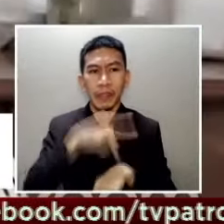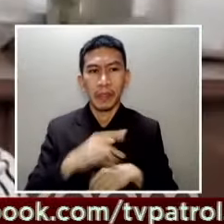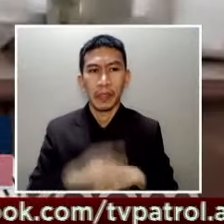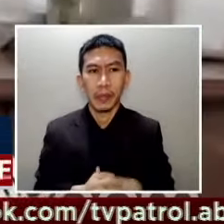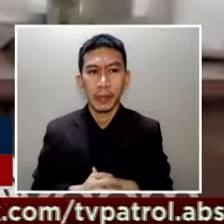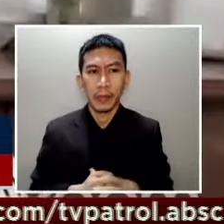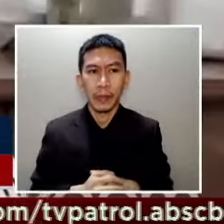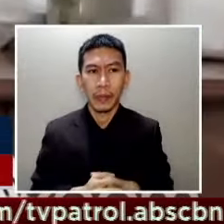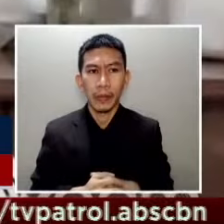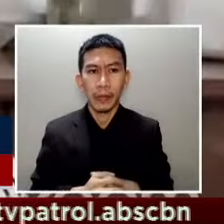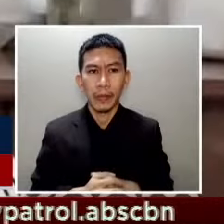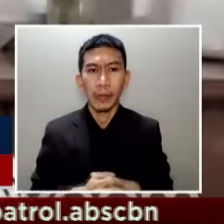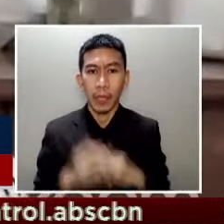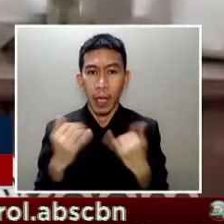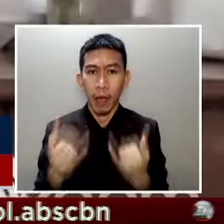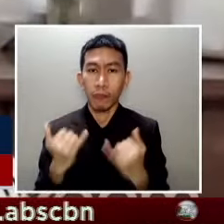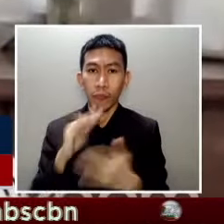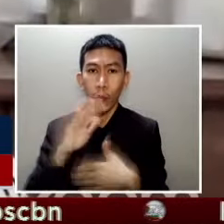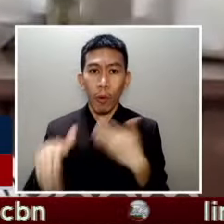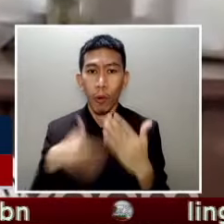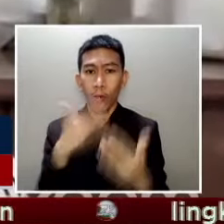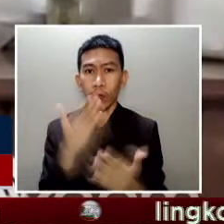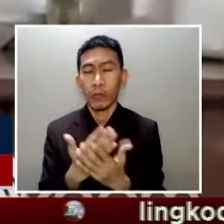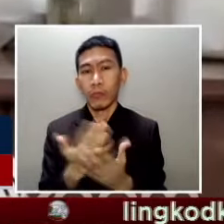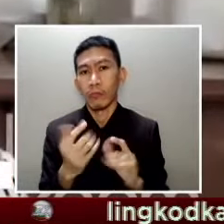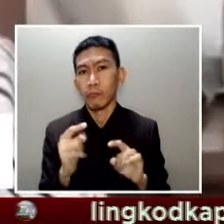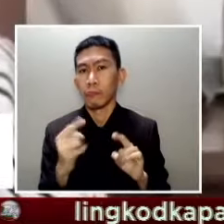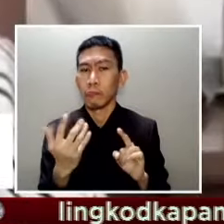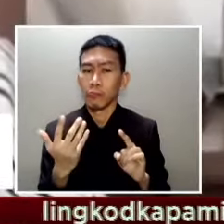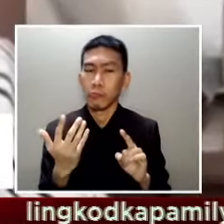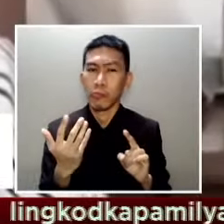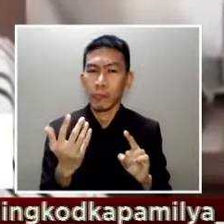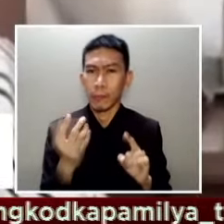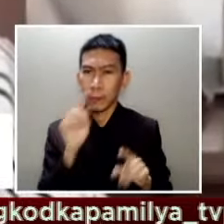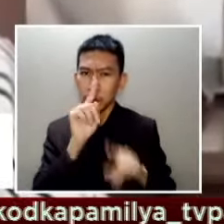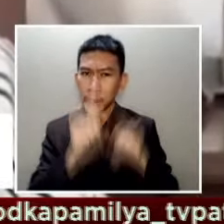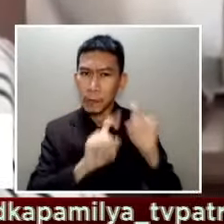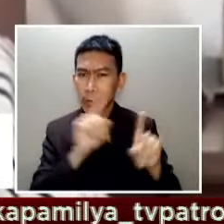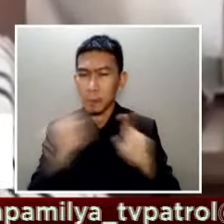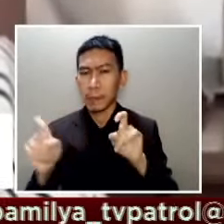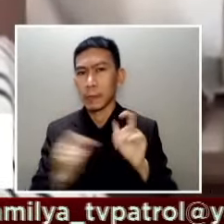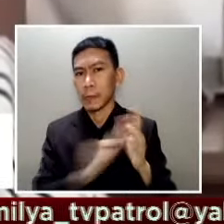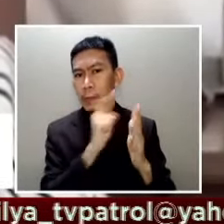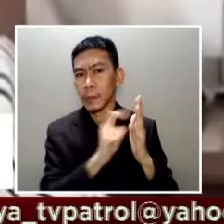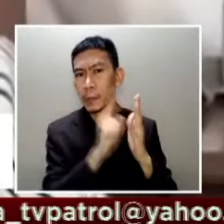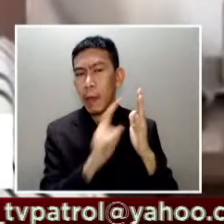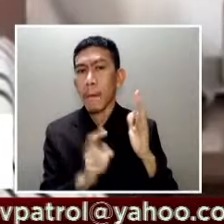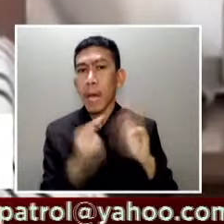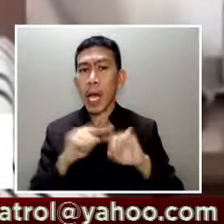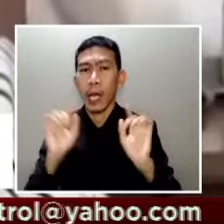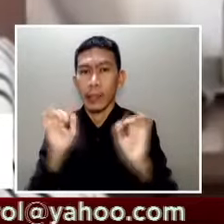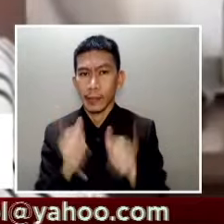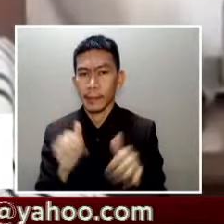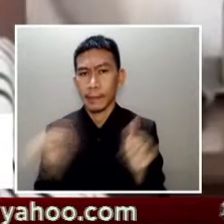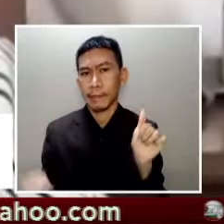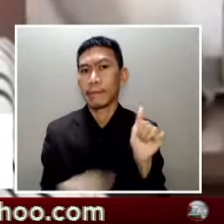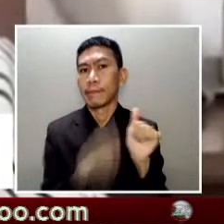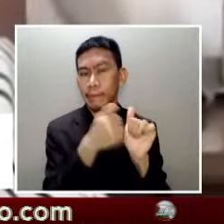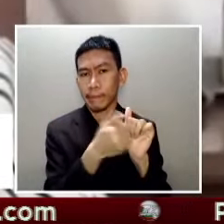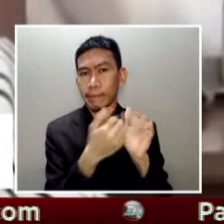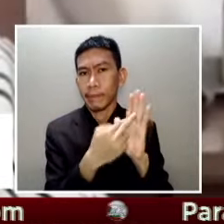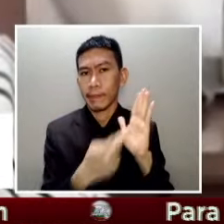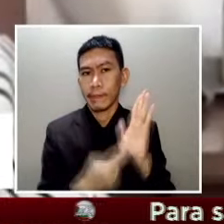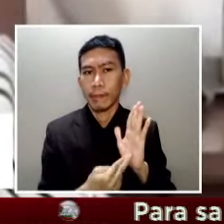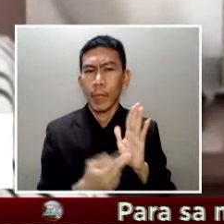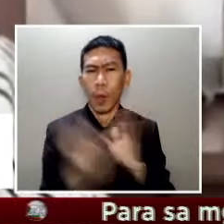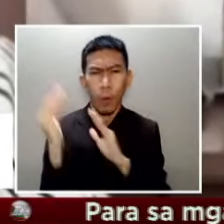We are tracing all of them and trying to check all of their statuses. The protocols were followed and hopefully hindi naman po tayo